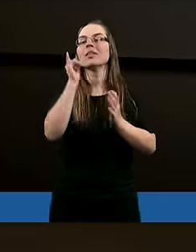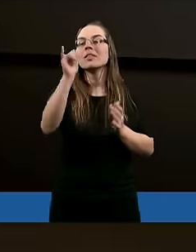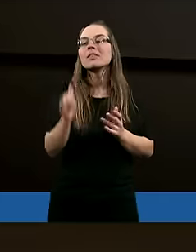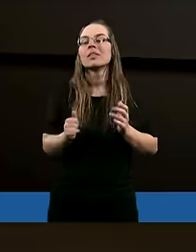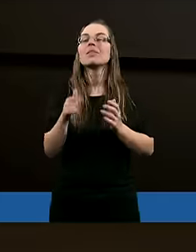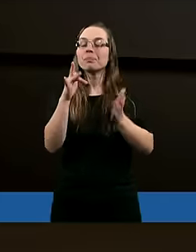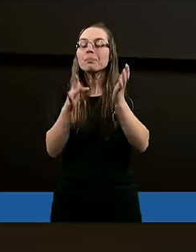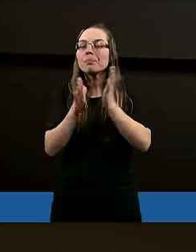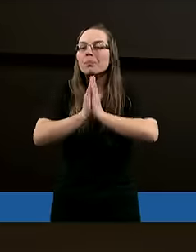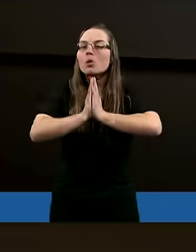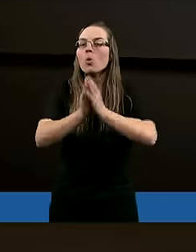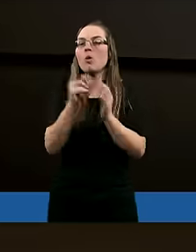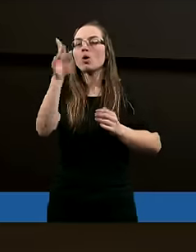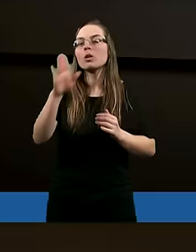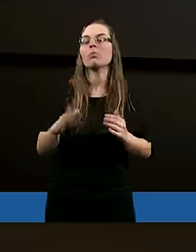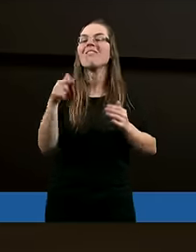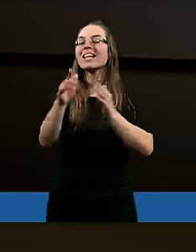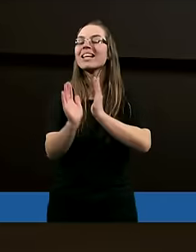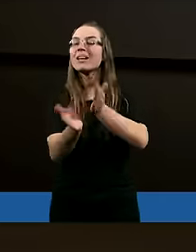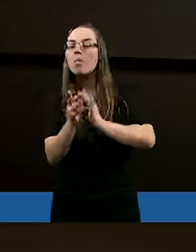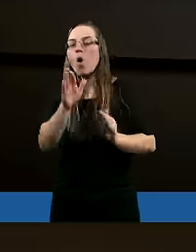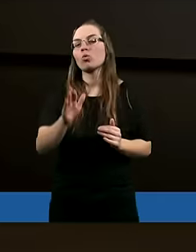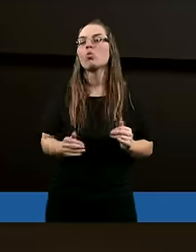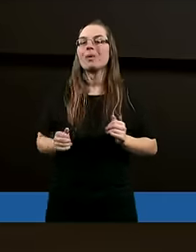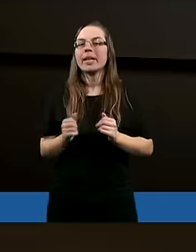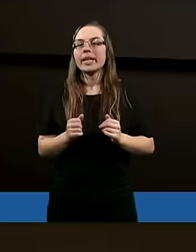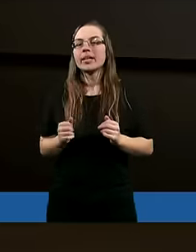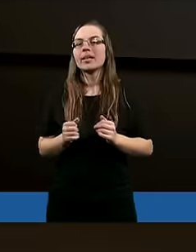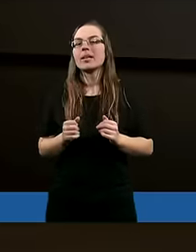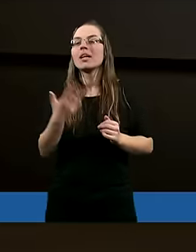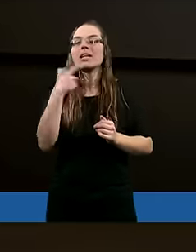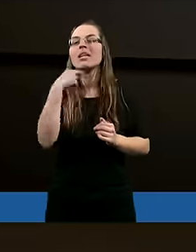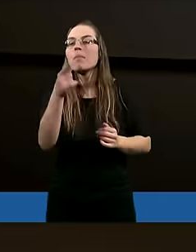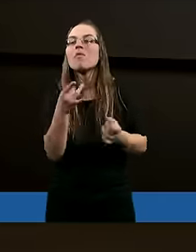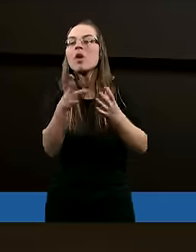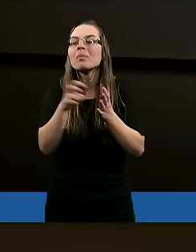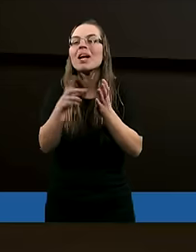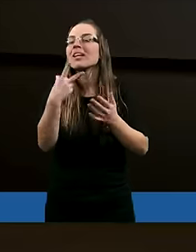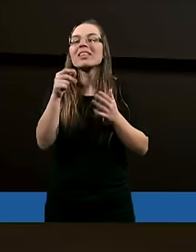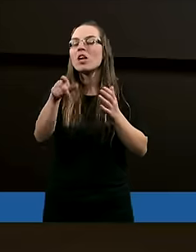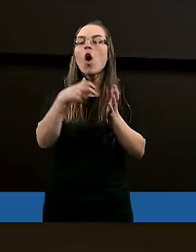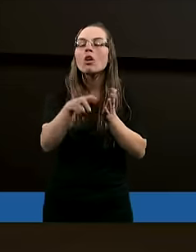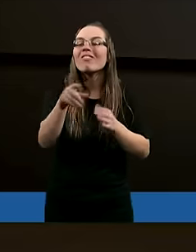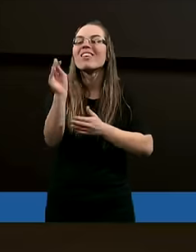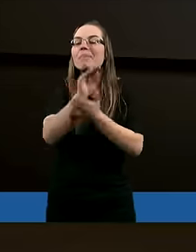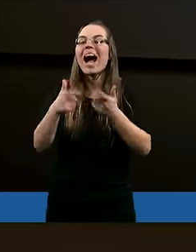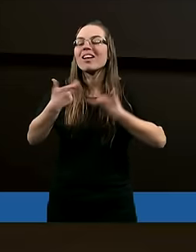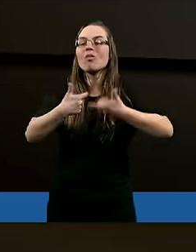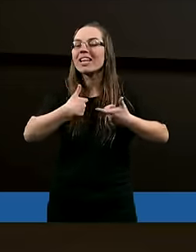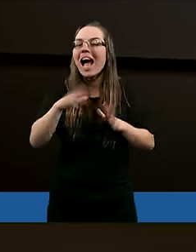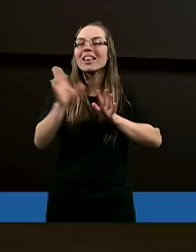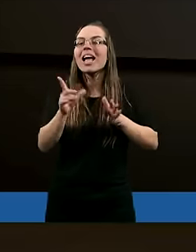czas z Jezusem spędzać i w ten sposób już nie powiem wypracować, bo nie ja to wypracowuję,